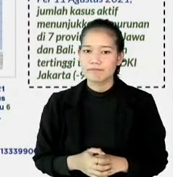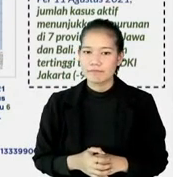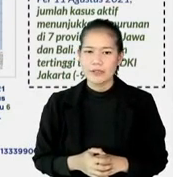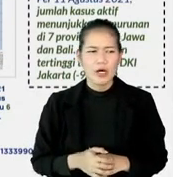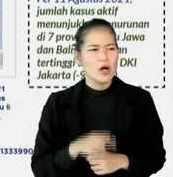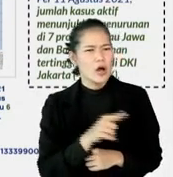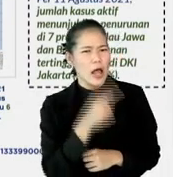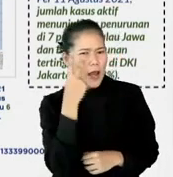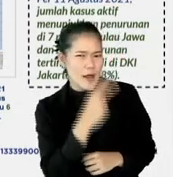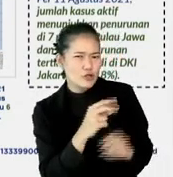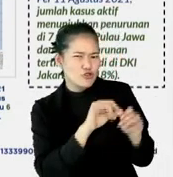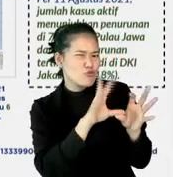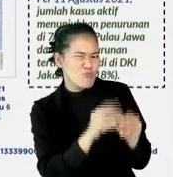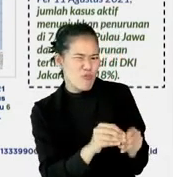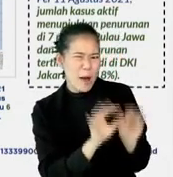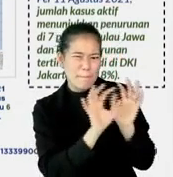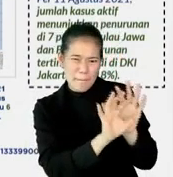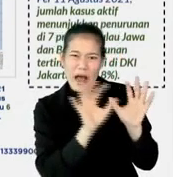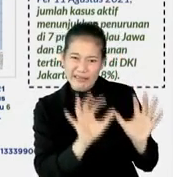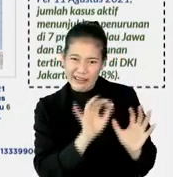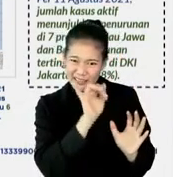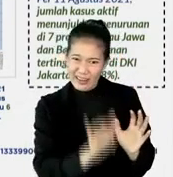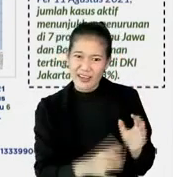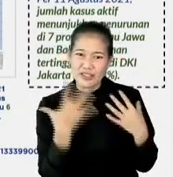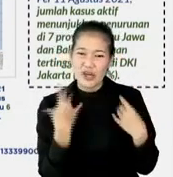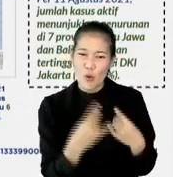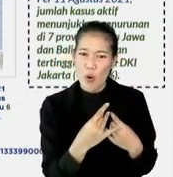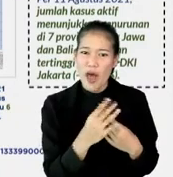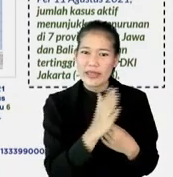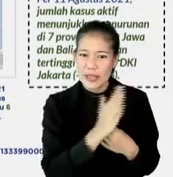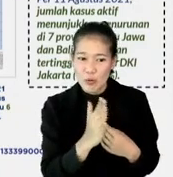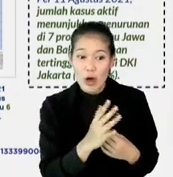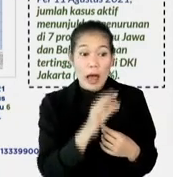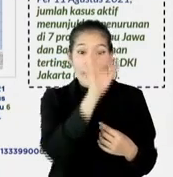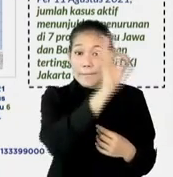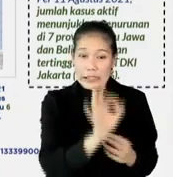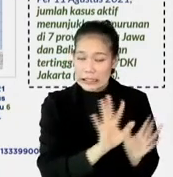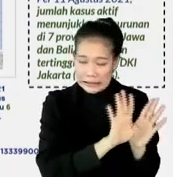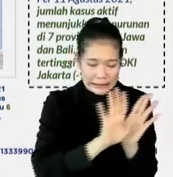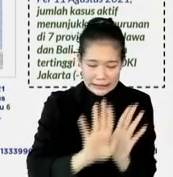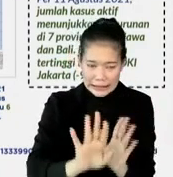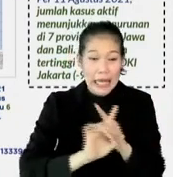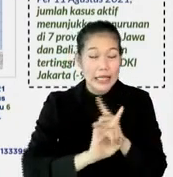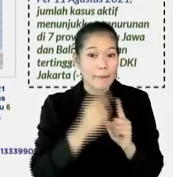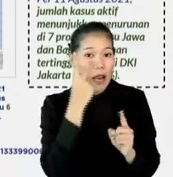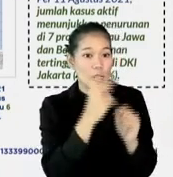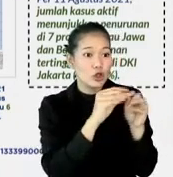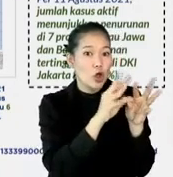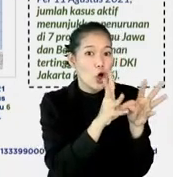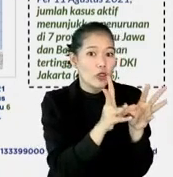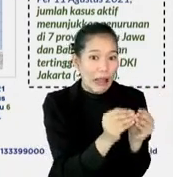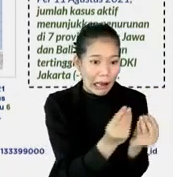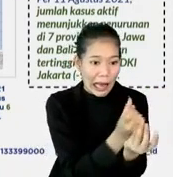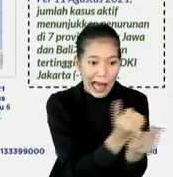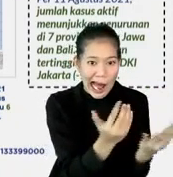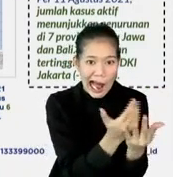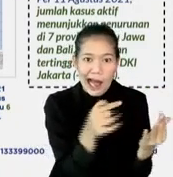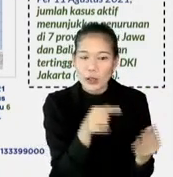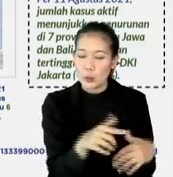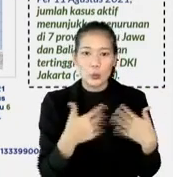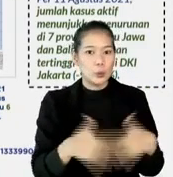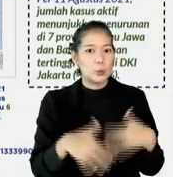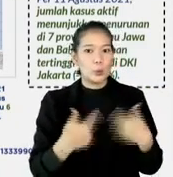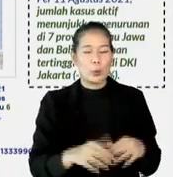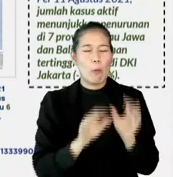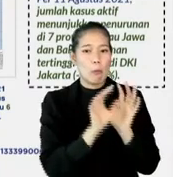angkanya itu besar sekali ya. Kita nggak ngomong persen nih ya, kalau ngomong mengenai angkanya, betul, real. Angkanya ini besar